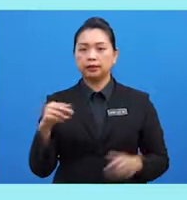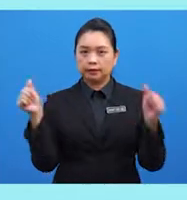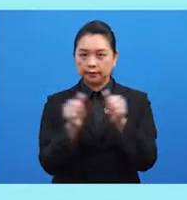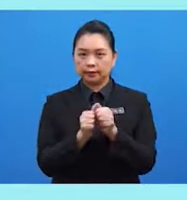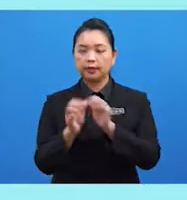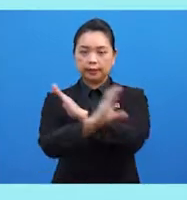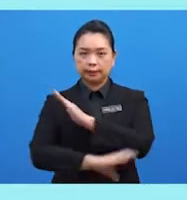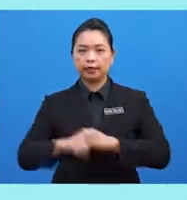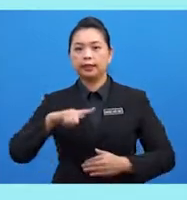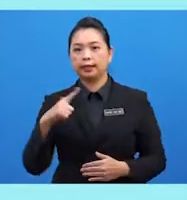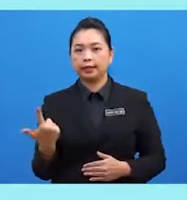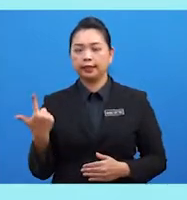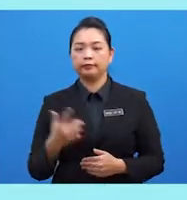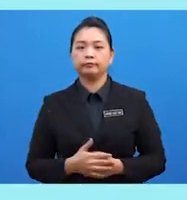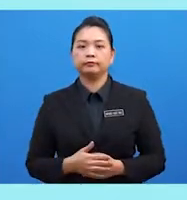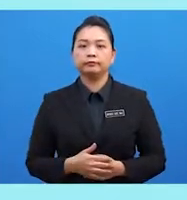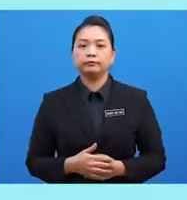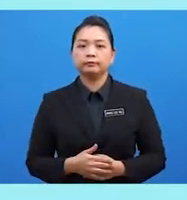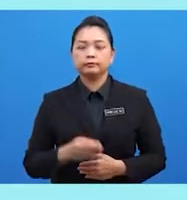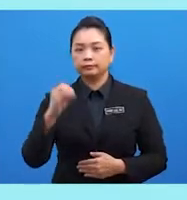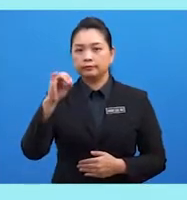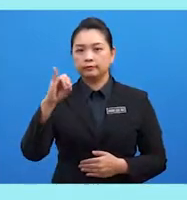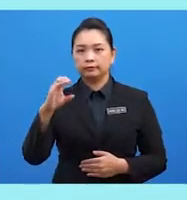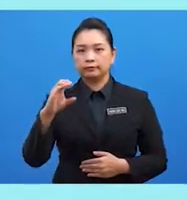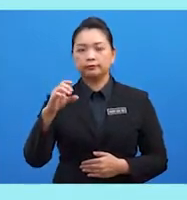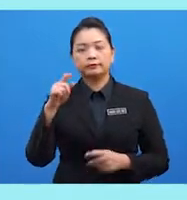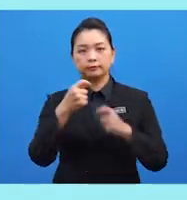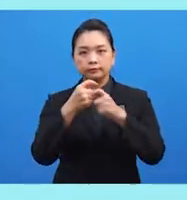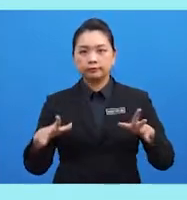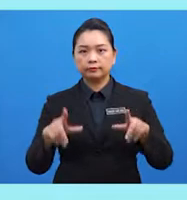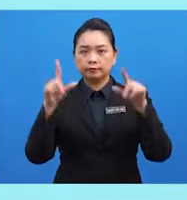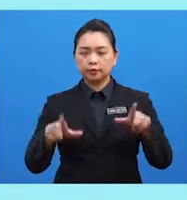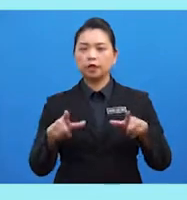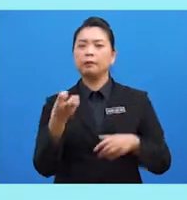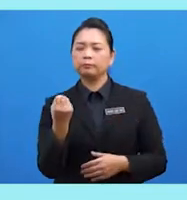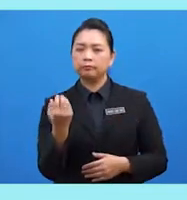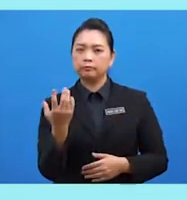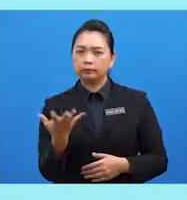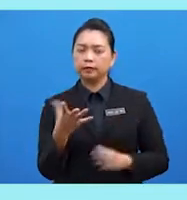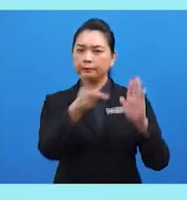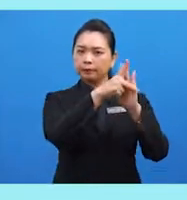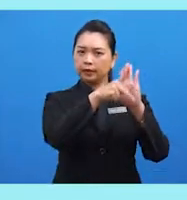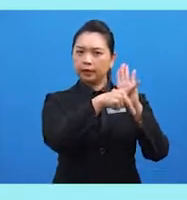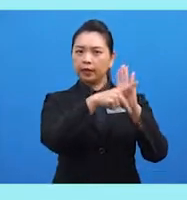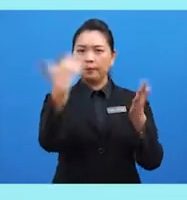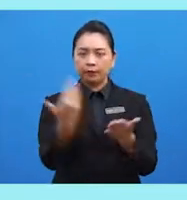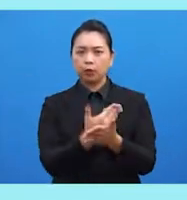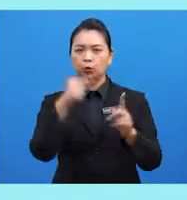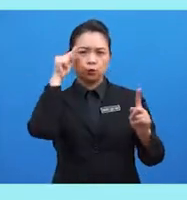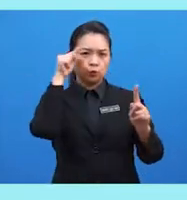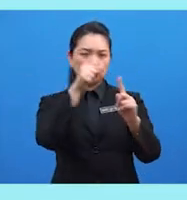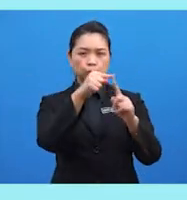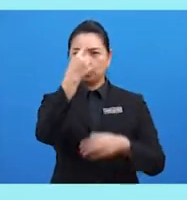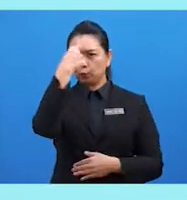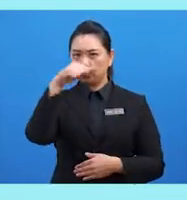dengan negara lain. OIC telah meletakkan beberapa pihak gambaru yang bertujuan